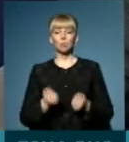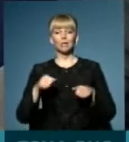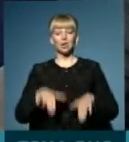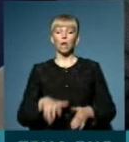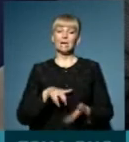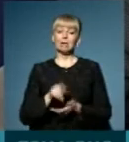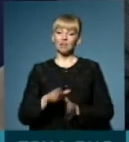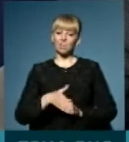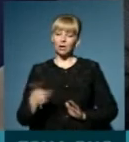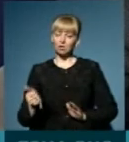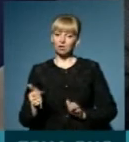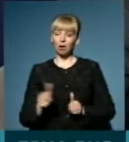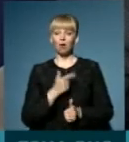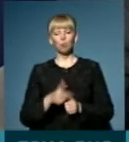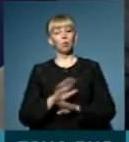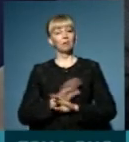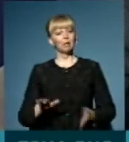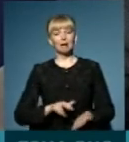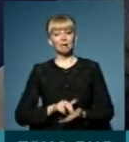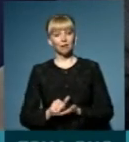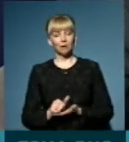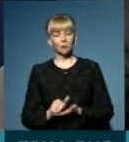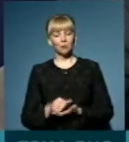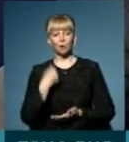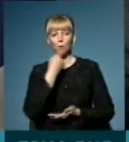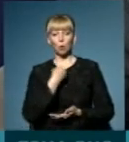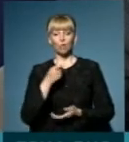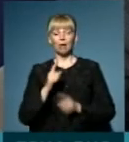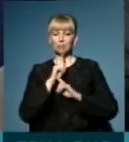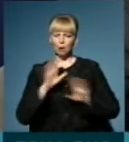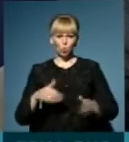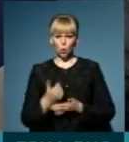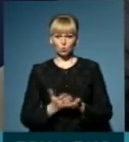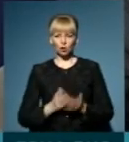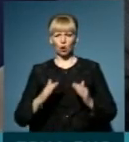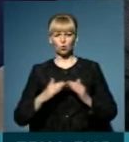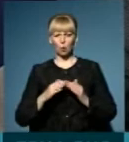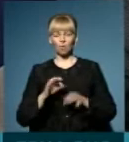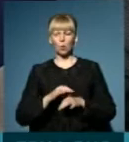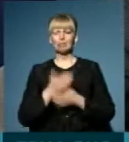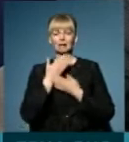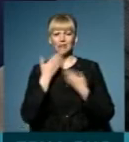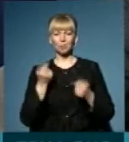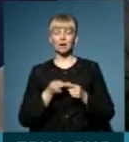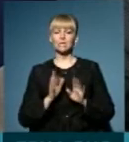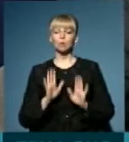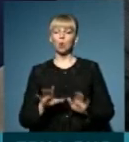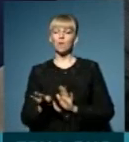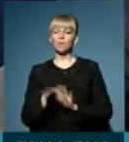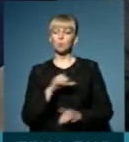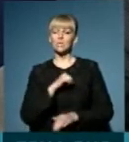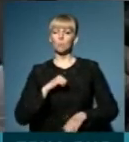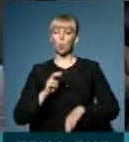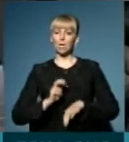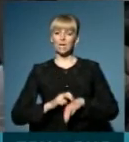рішення йти йому на виклик, чи не йти. Тобто, мови про те, що він не буде обслуговувати вдома хворого, немає. Це буде вибір самого